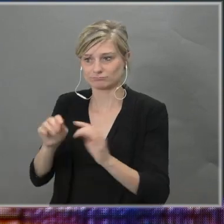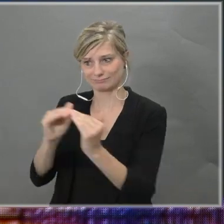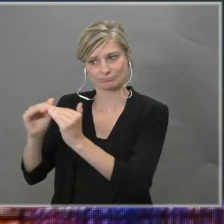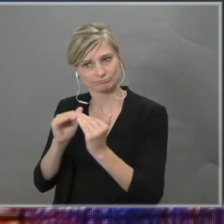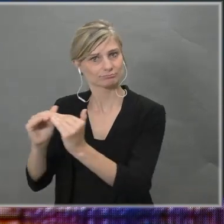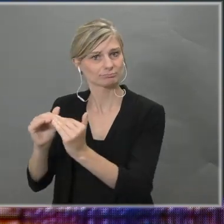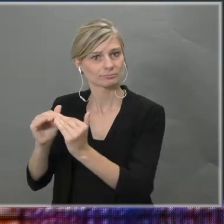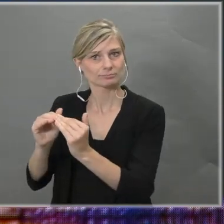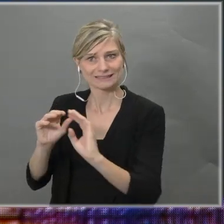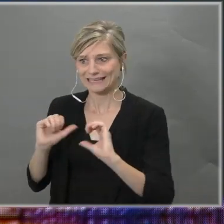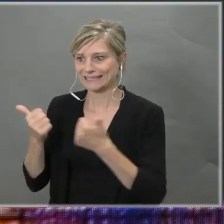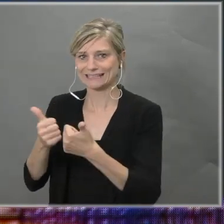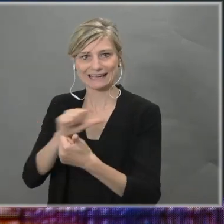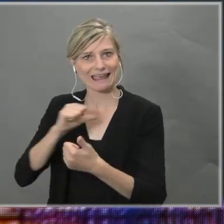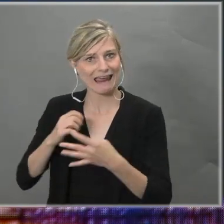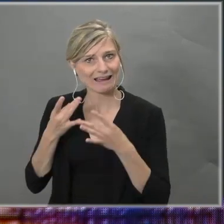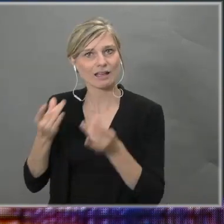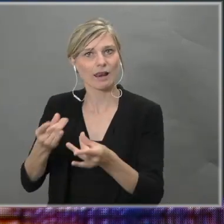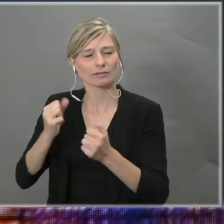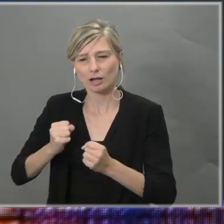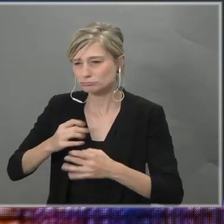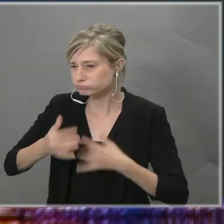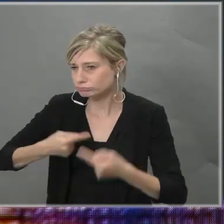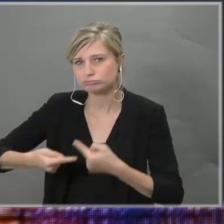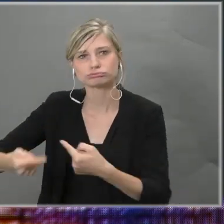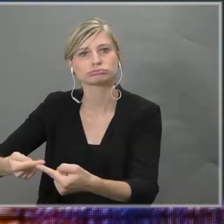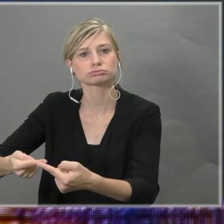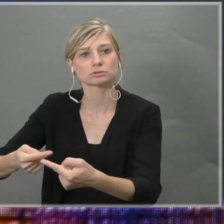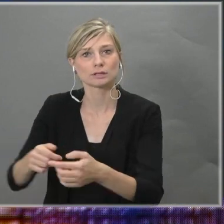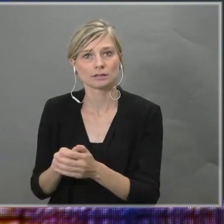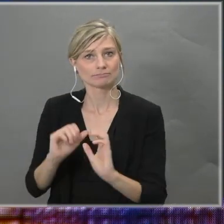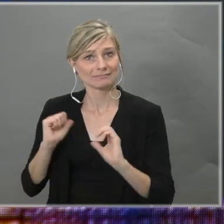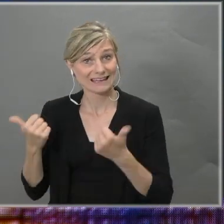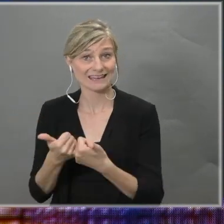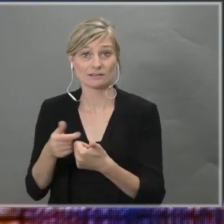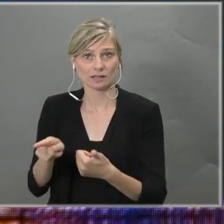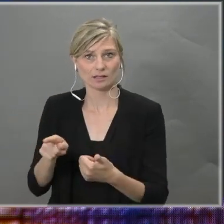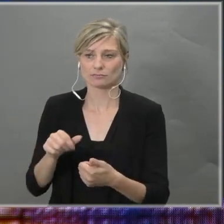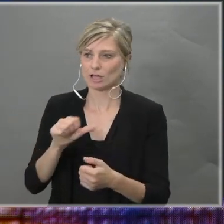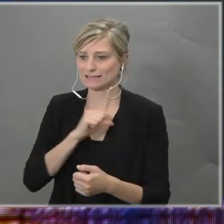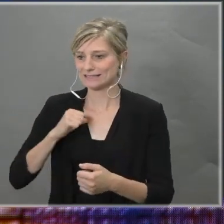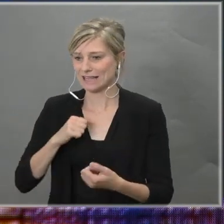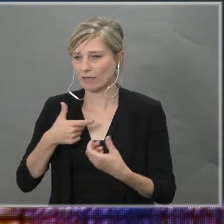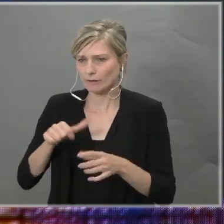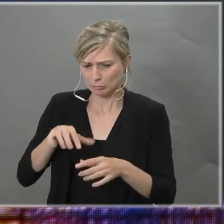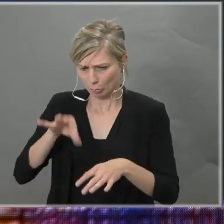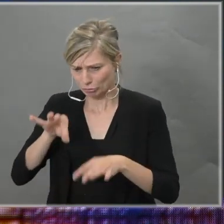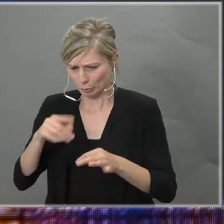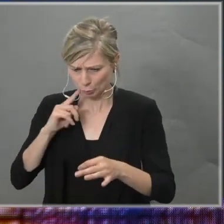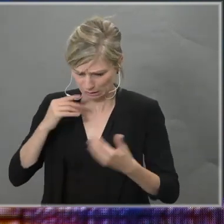Waarin iedereen hun talenten ten volste kan ontplooien en waarin iedereen zich blijvend kan ontdekken.